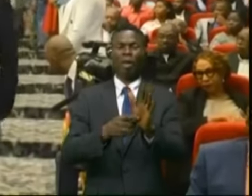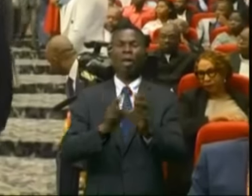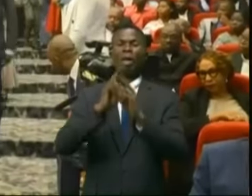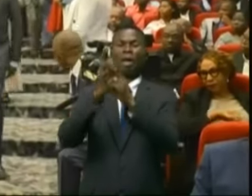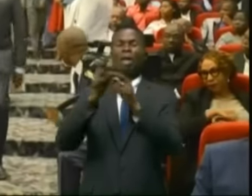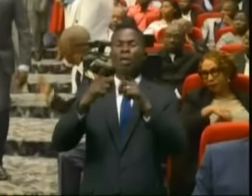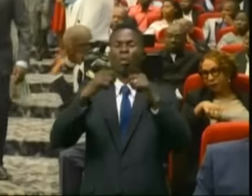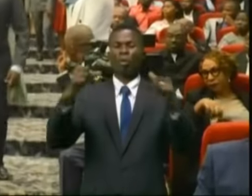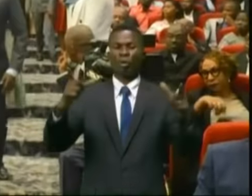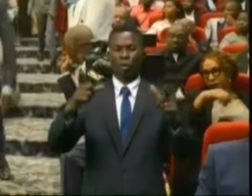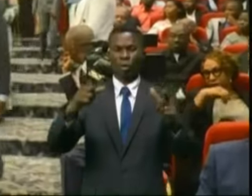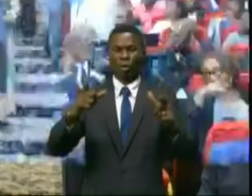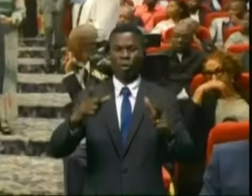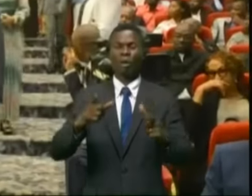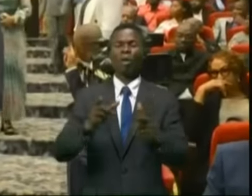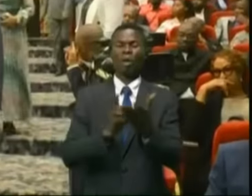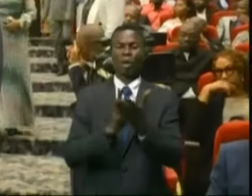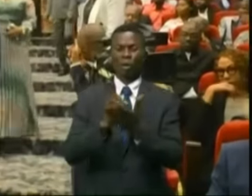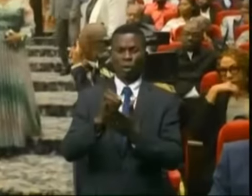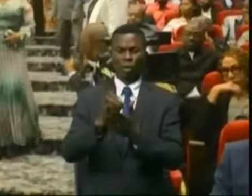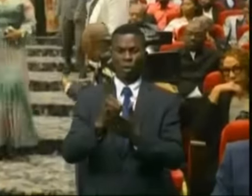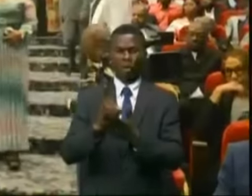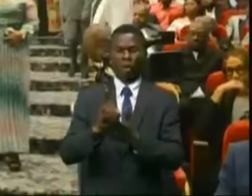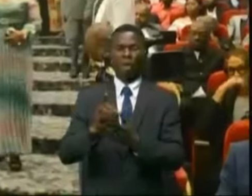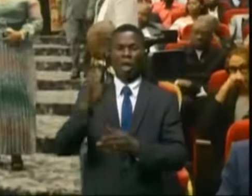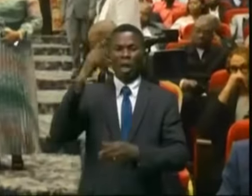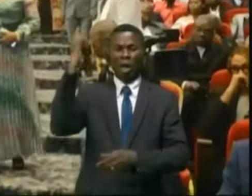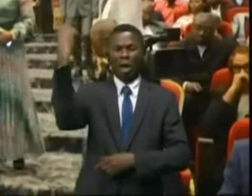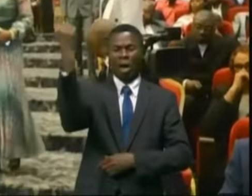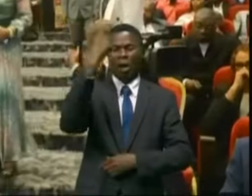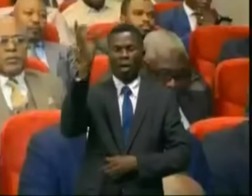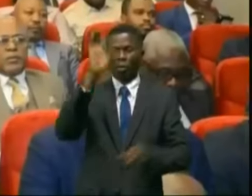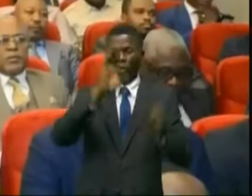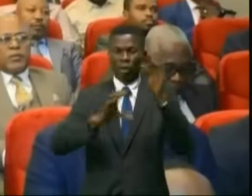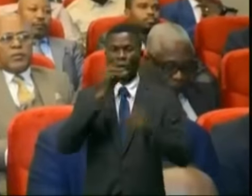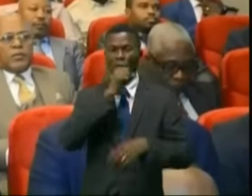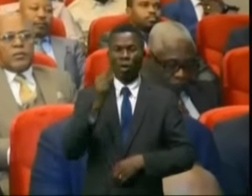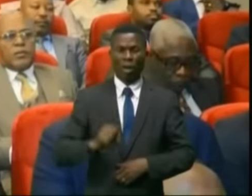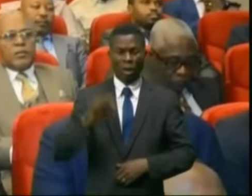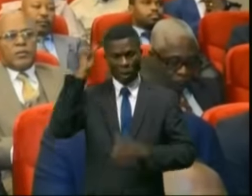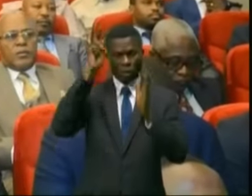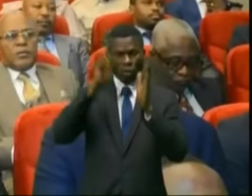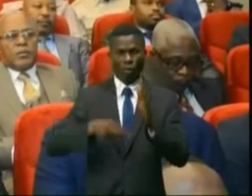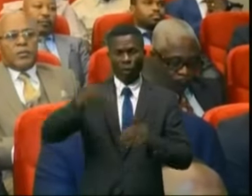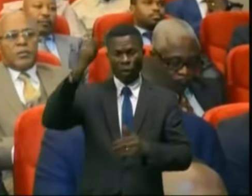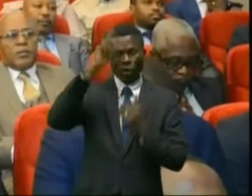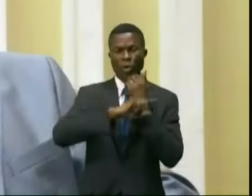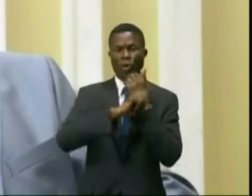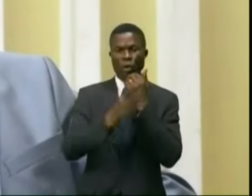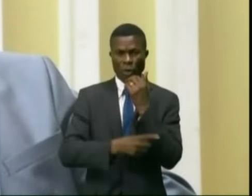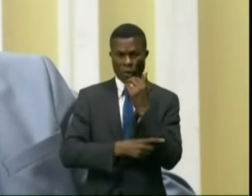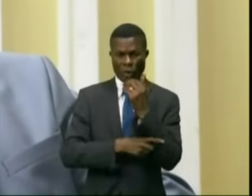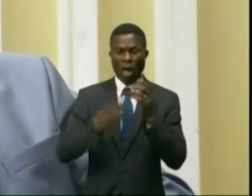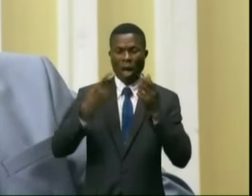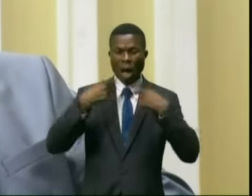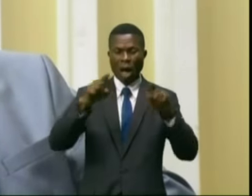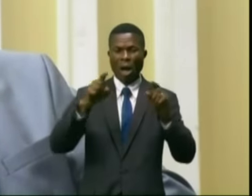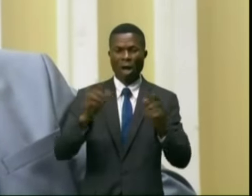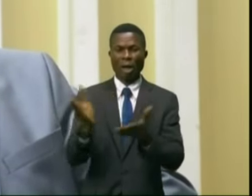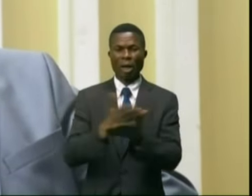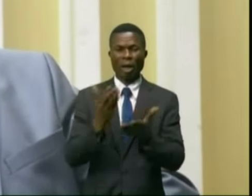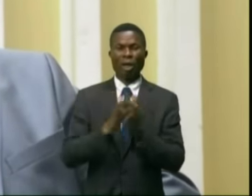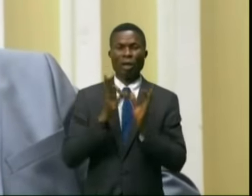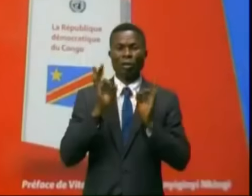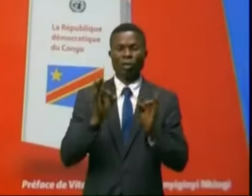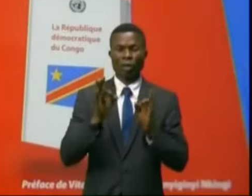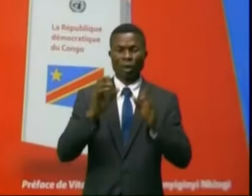que viennent d'apporter ces doctorants dans le monde scientifique. Cet ancien gouverneur de la province du Nord Kivu vient de publier un nouvel ouvrage